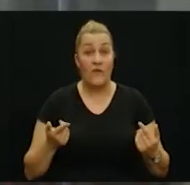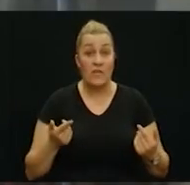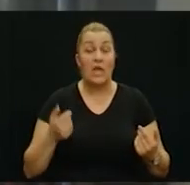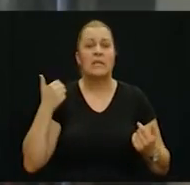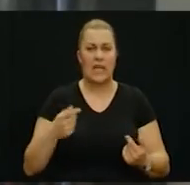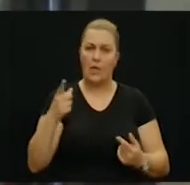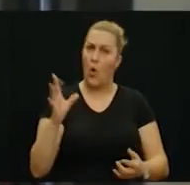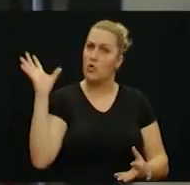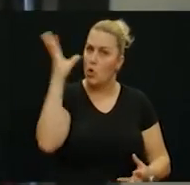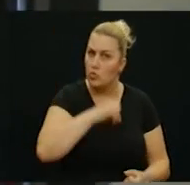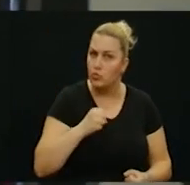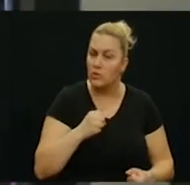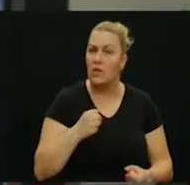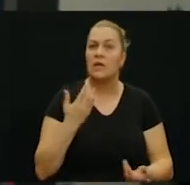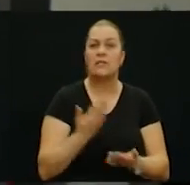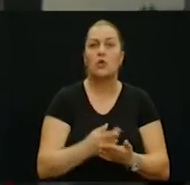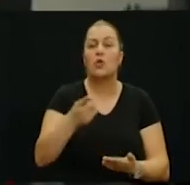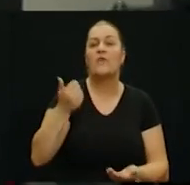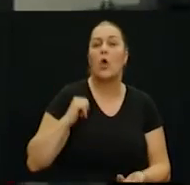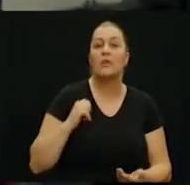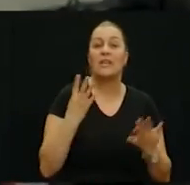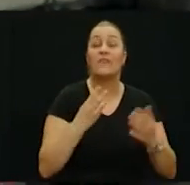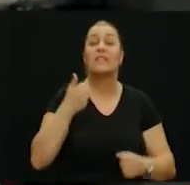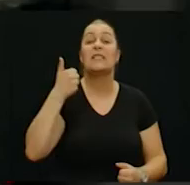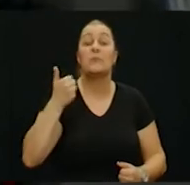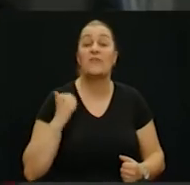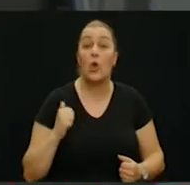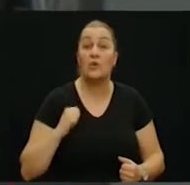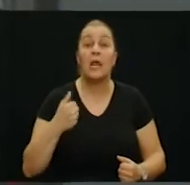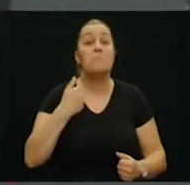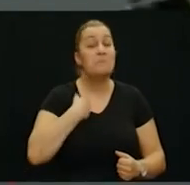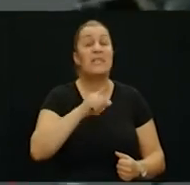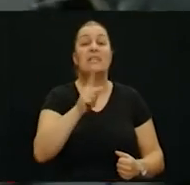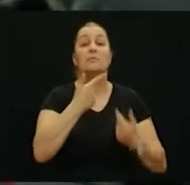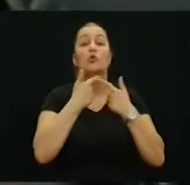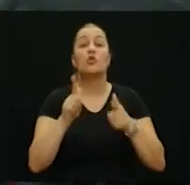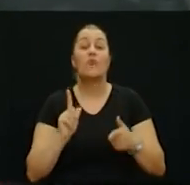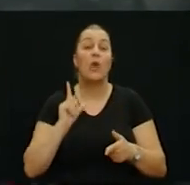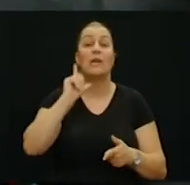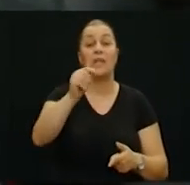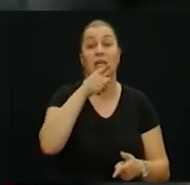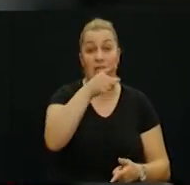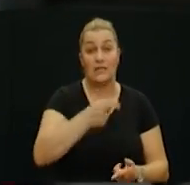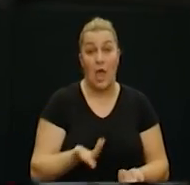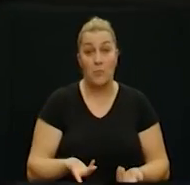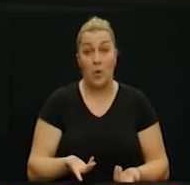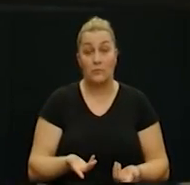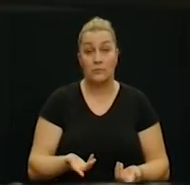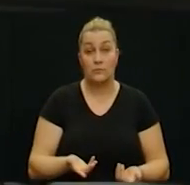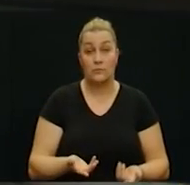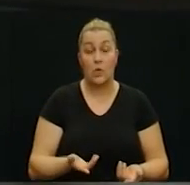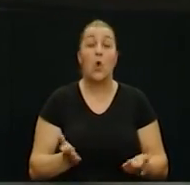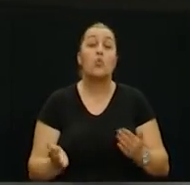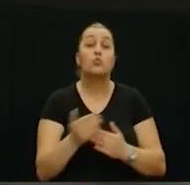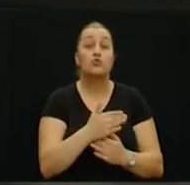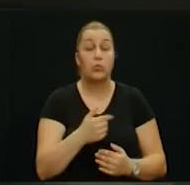je on vrlo žestok i ljud što mu te godine 1991. godine mi nismo dozvolili da on ode u Dubrovnik na ljetovanje